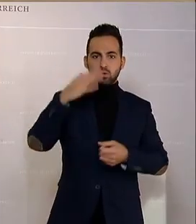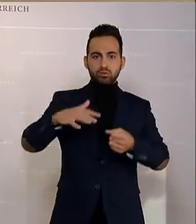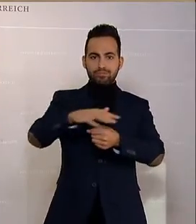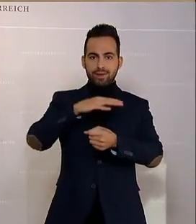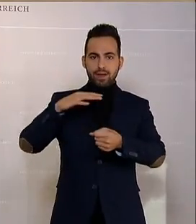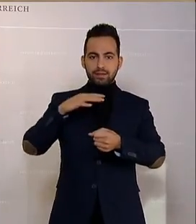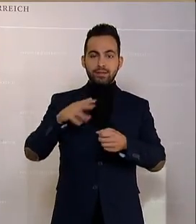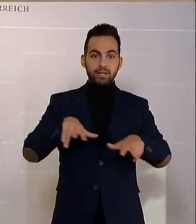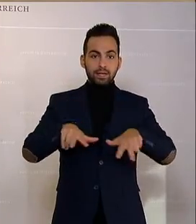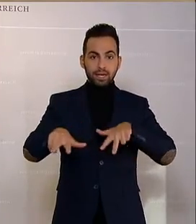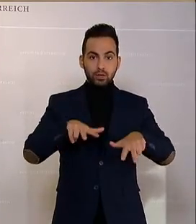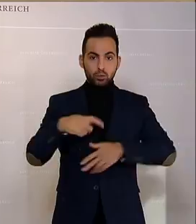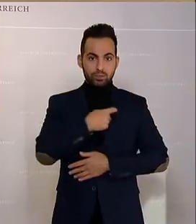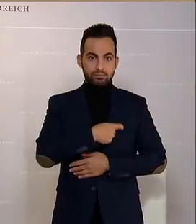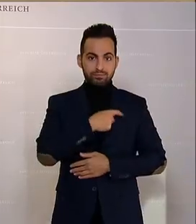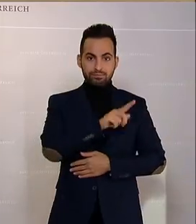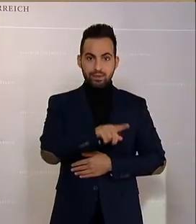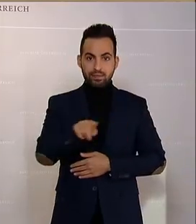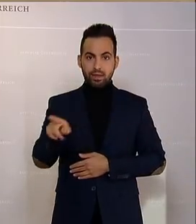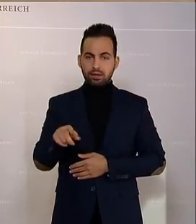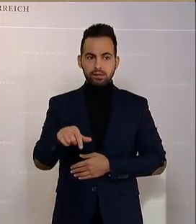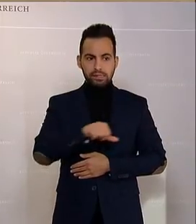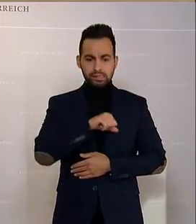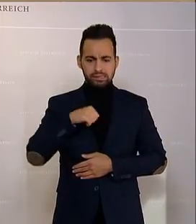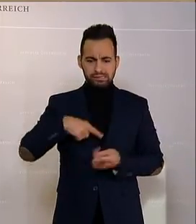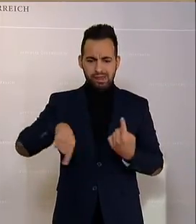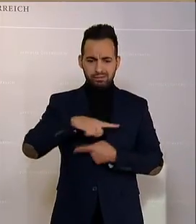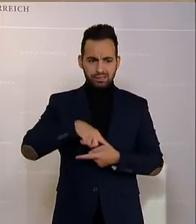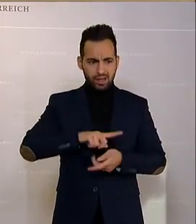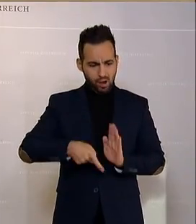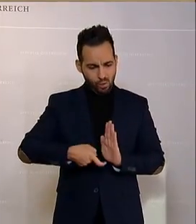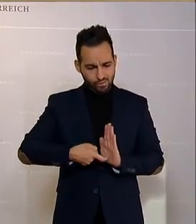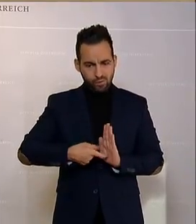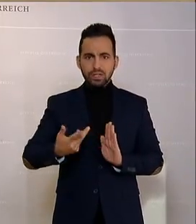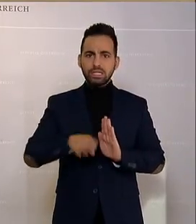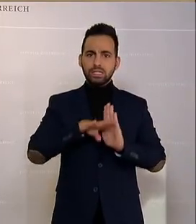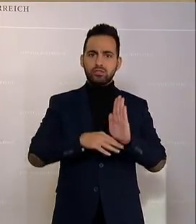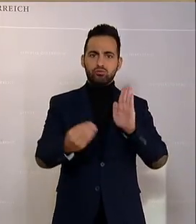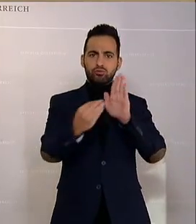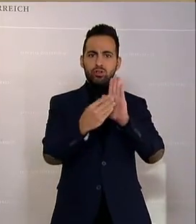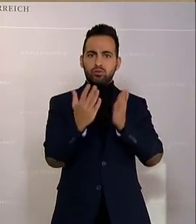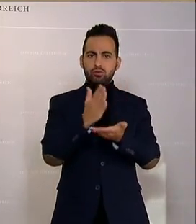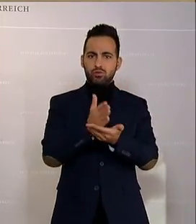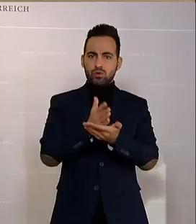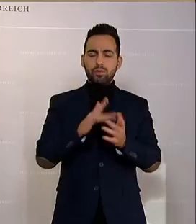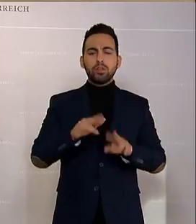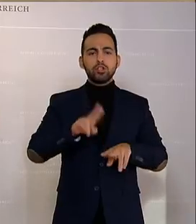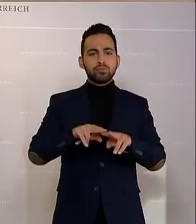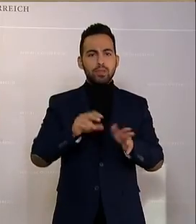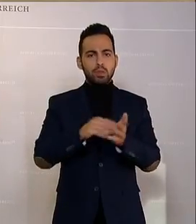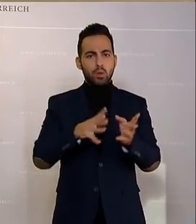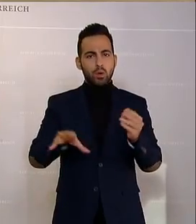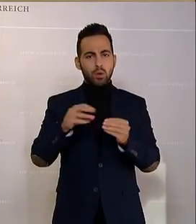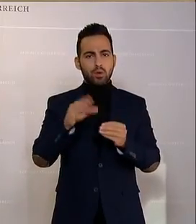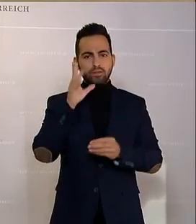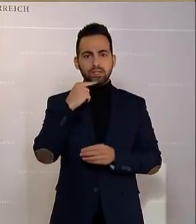die Regierungsparteien sich selbst auffordern, etwas zu tun, was im Gesetz steht. Ich komme vielleicht später noch dazu, aber